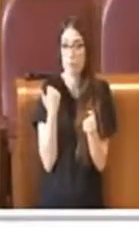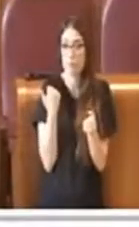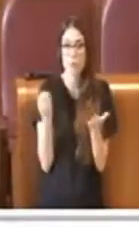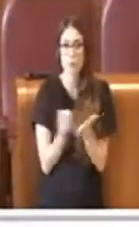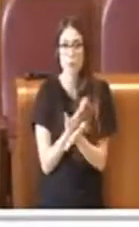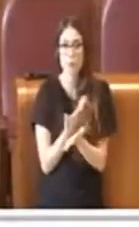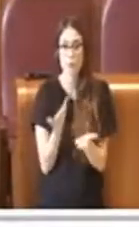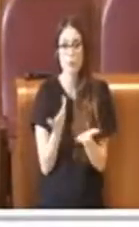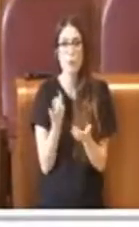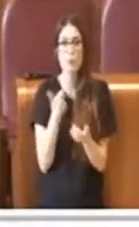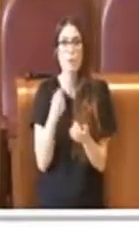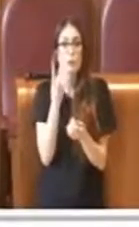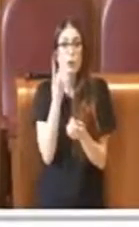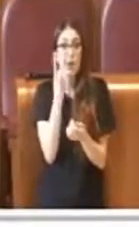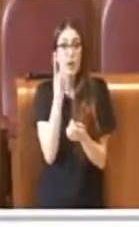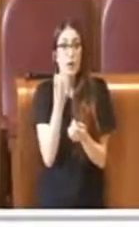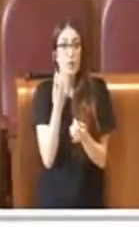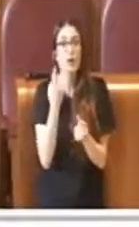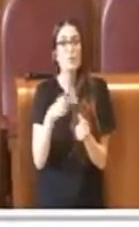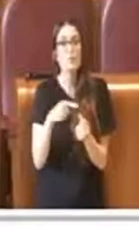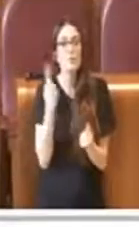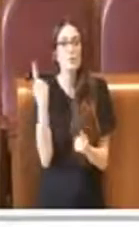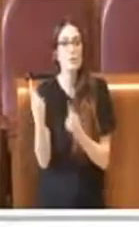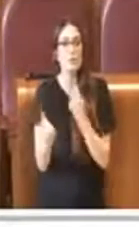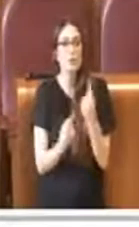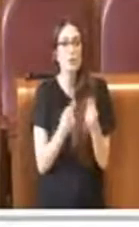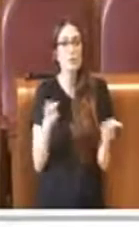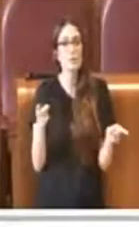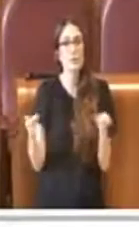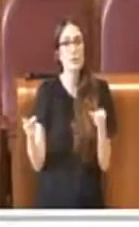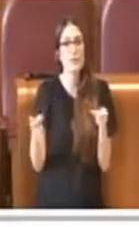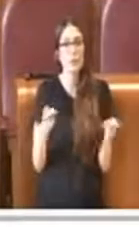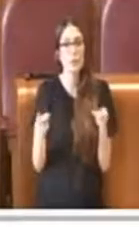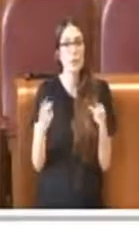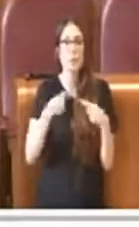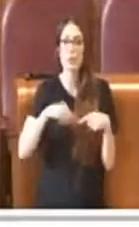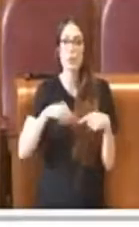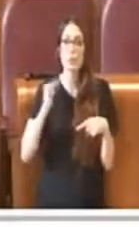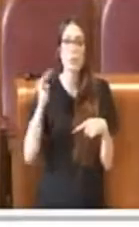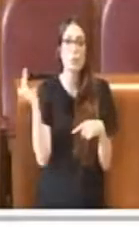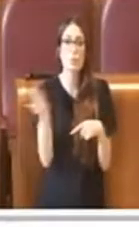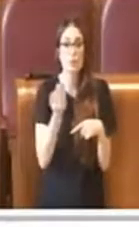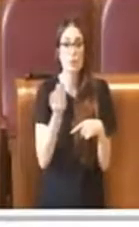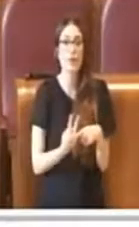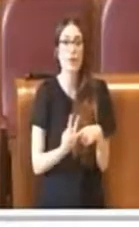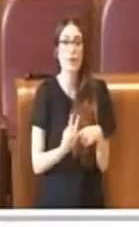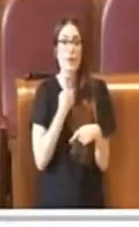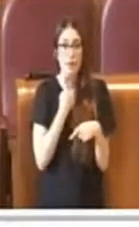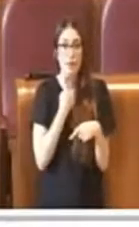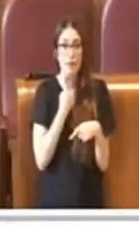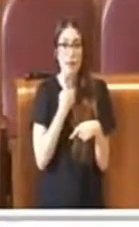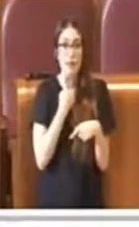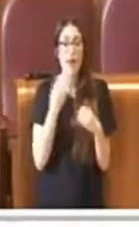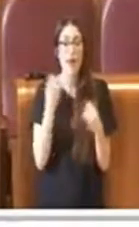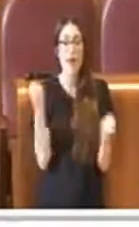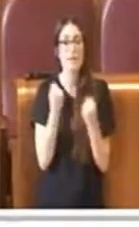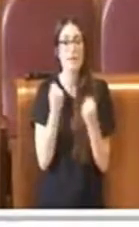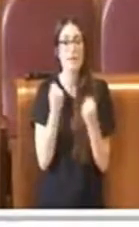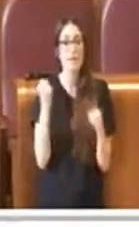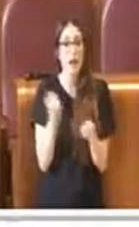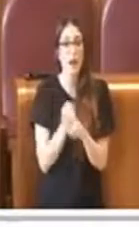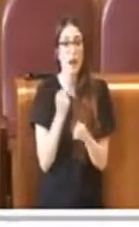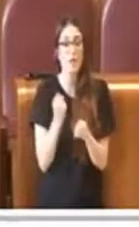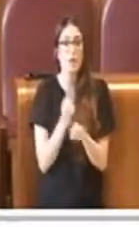perché riguarda questo periodo in cui tutti siamo stati di fatto costretti a svolgere le nostre attività lavorative e